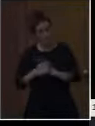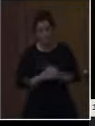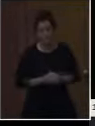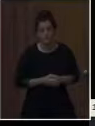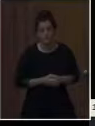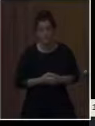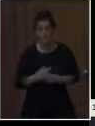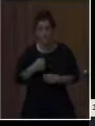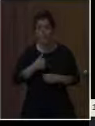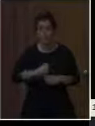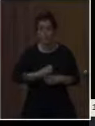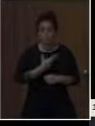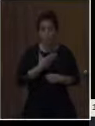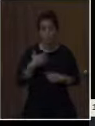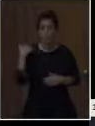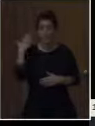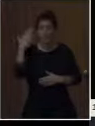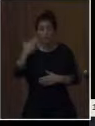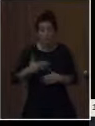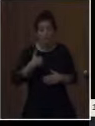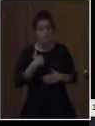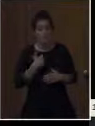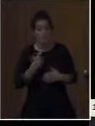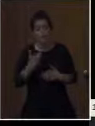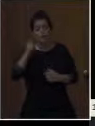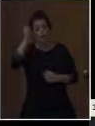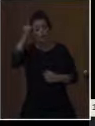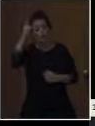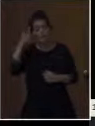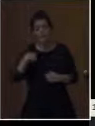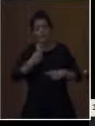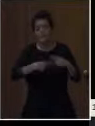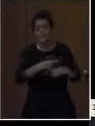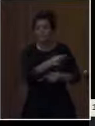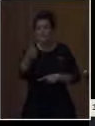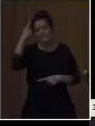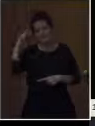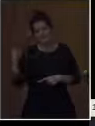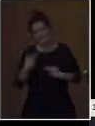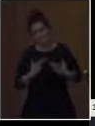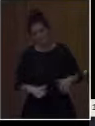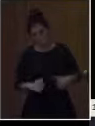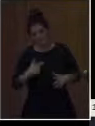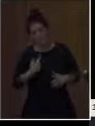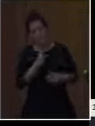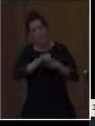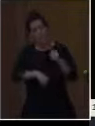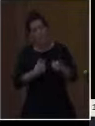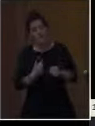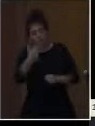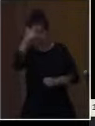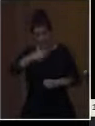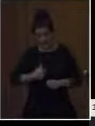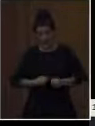Νιώθω όμως ότι όσο αναφέρω μέχρι τώρα δεν έχουν να προσθέσουν κάτι στη γνώση, στην εμπειρία σας οπότε θα προσπαθήσω να φανώ έστω και λίγο χρήσιμης,